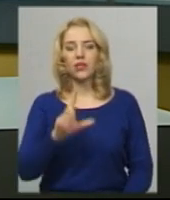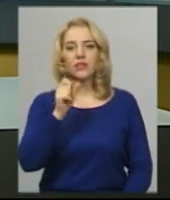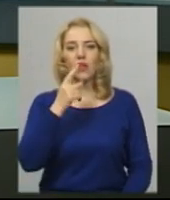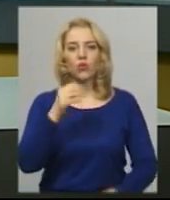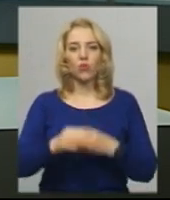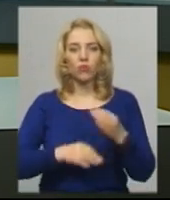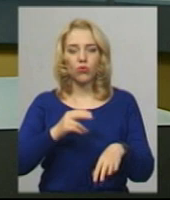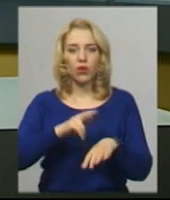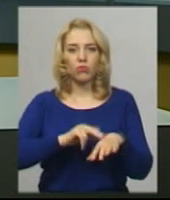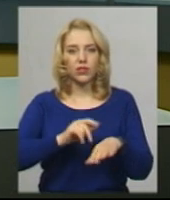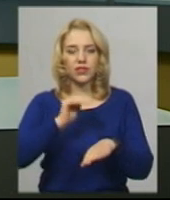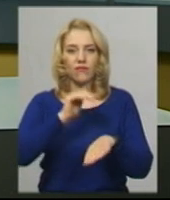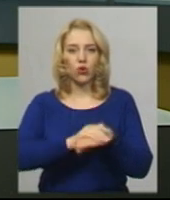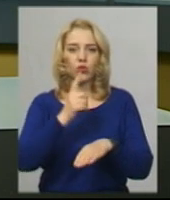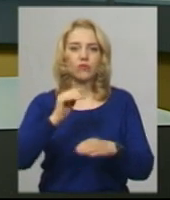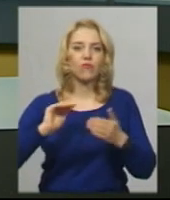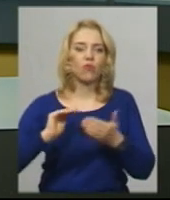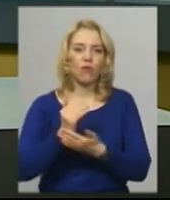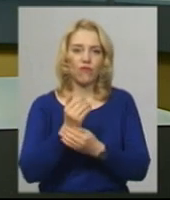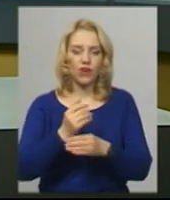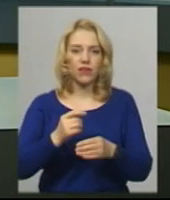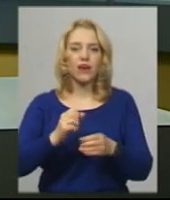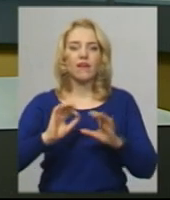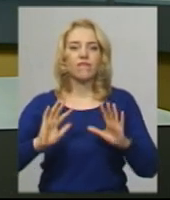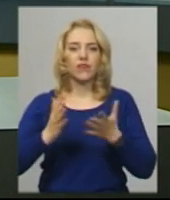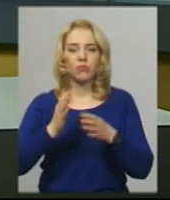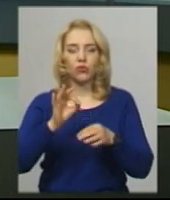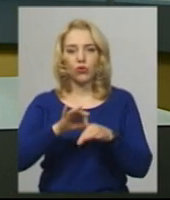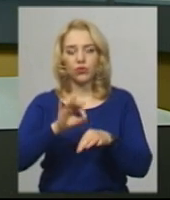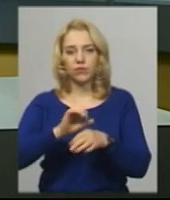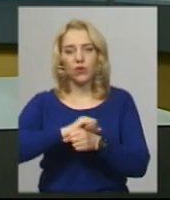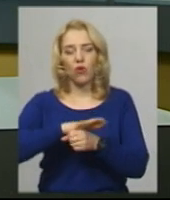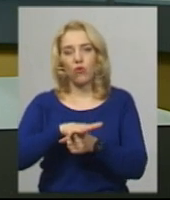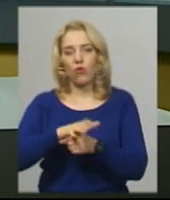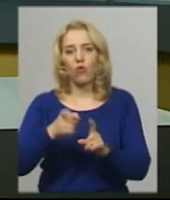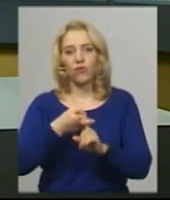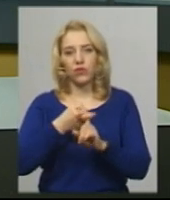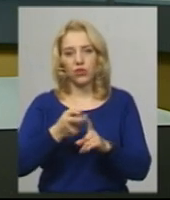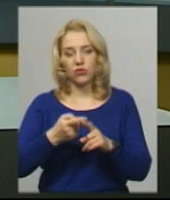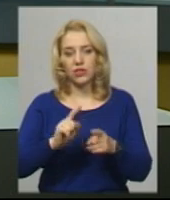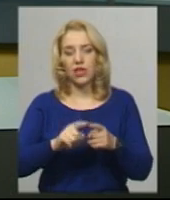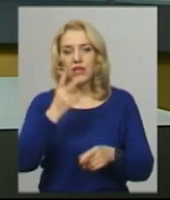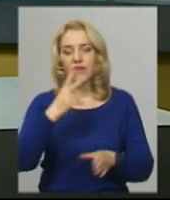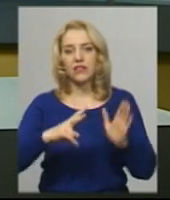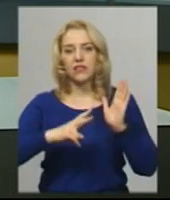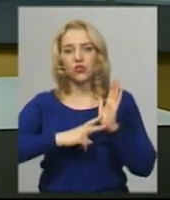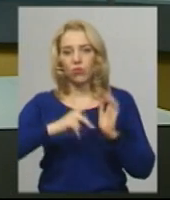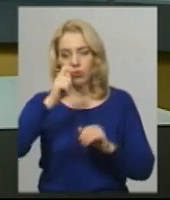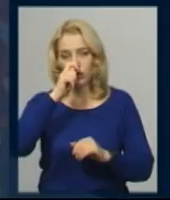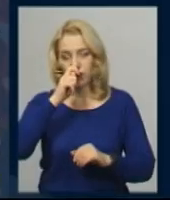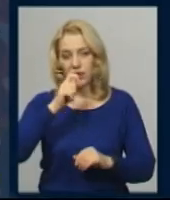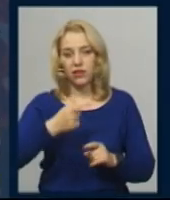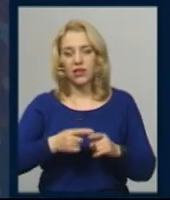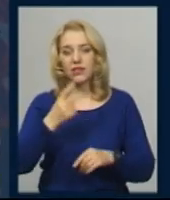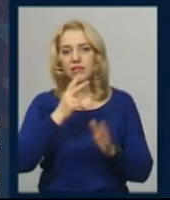Хмельниччині зафіксовано один новий випадок коронавірусної інфекції. За останніми офіційними даними, 27 квітня в області